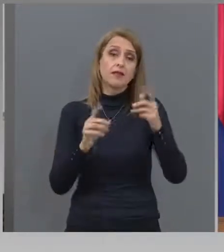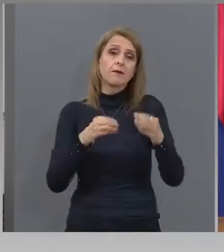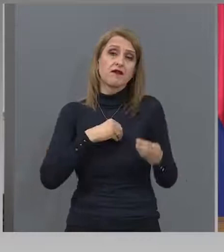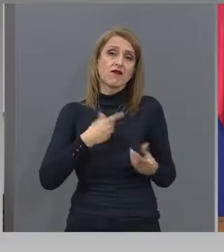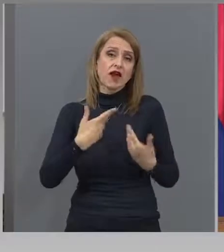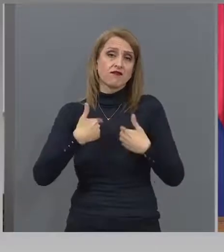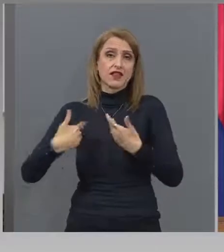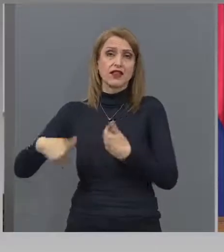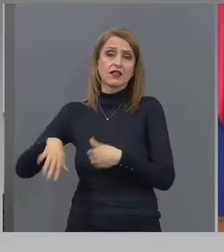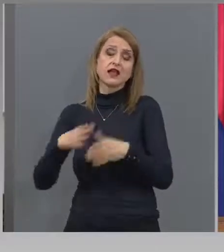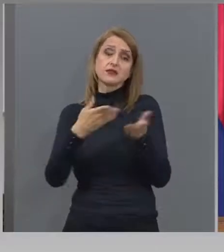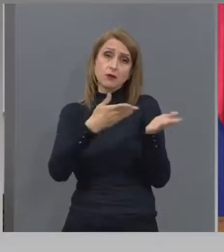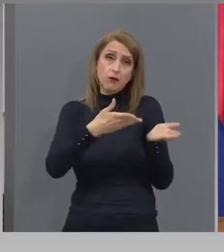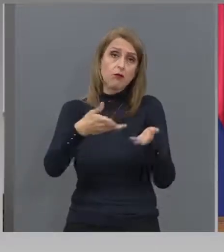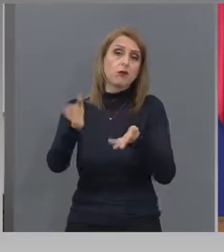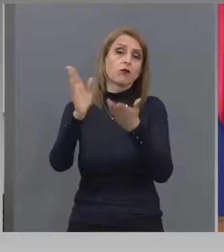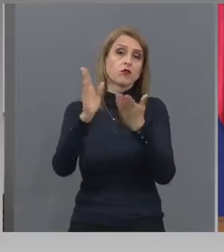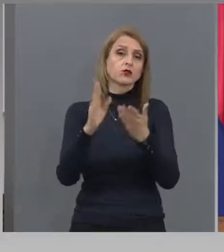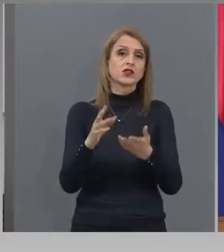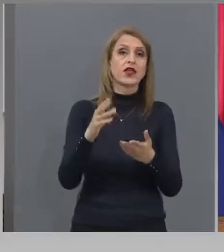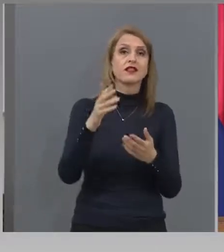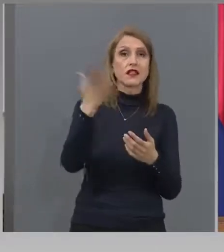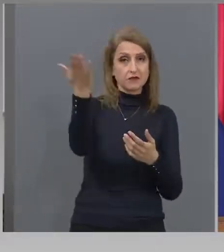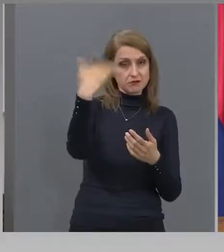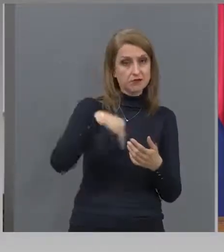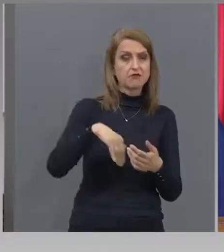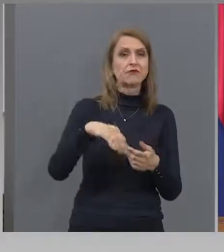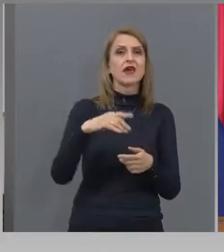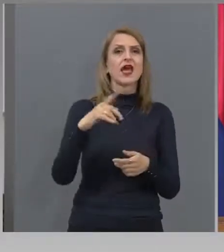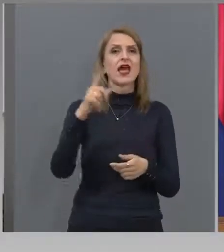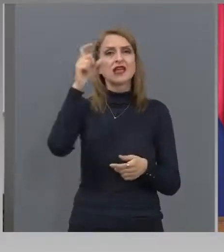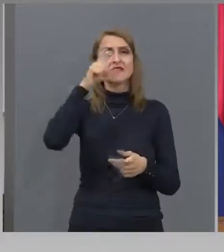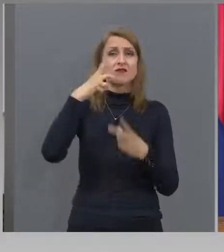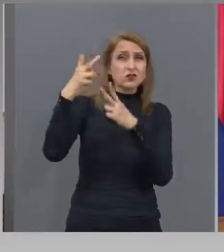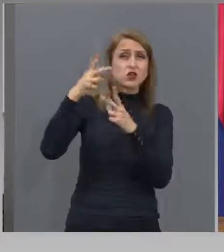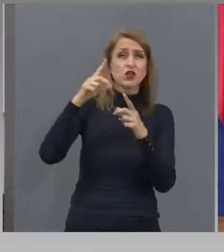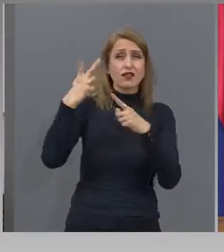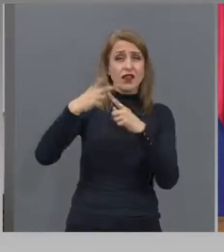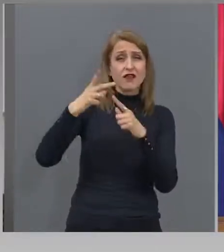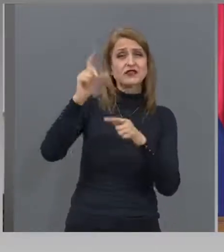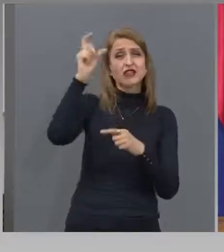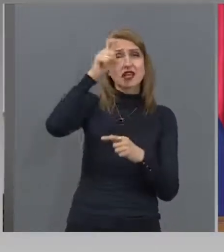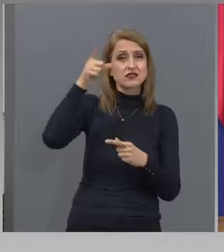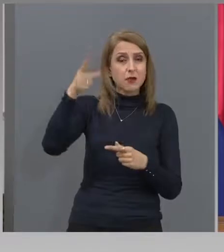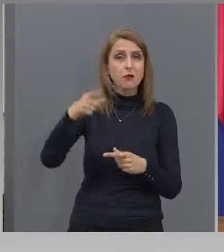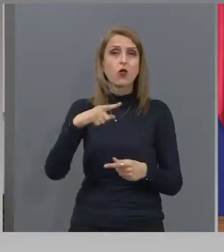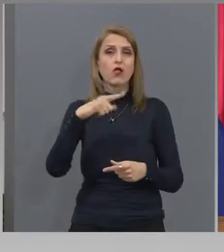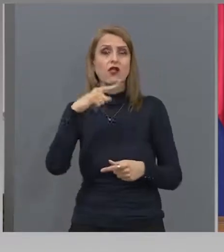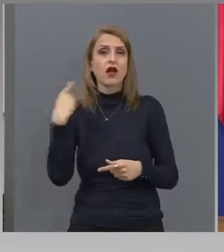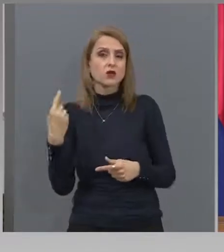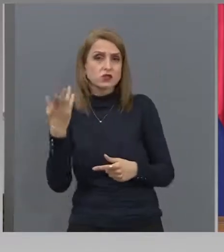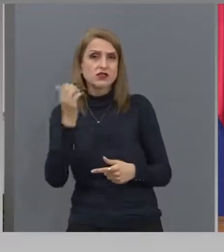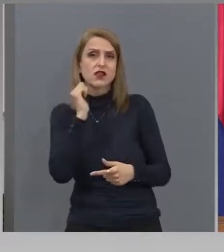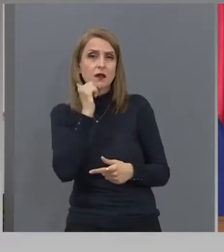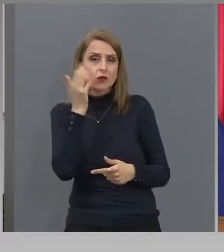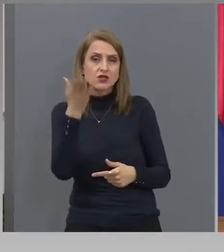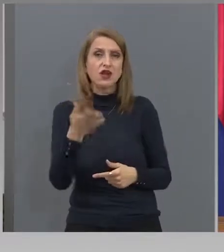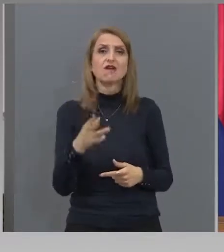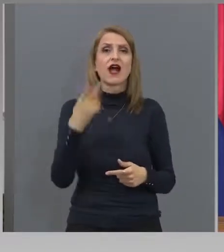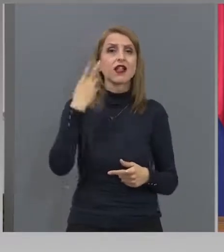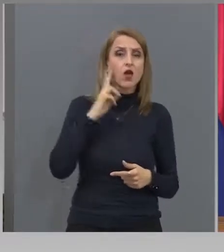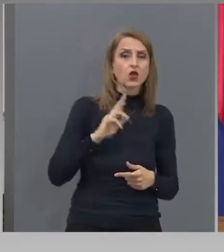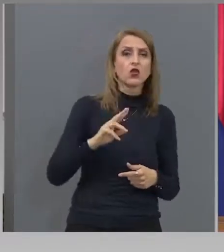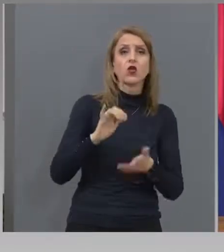кадрите от Истанбул, или от Москва, или от Берлин, от Лондон. Пушнете си тях, Нью-Йорк.